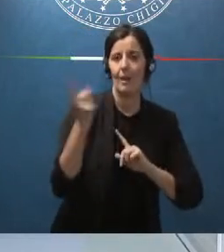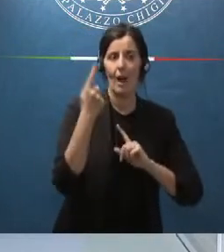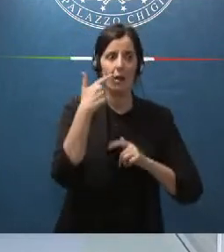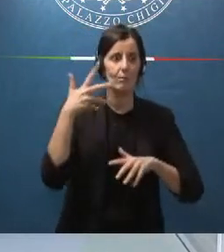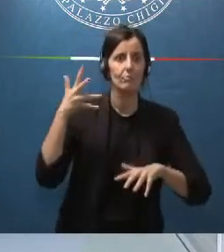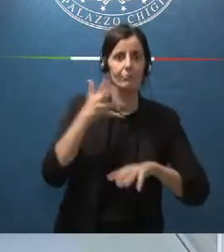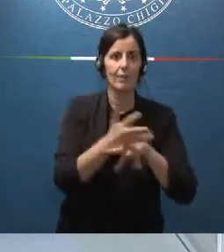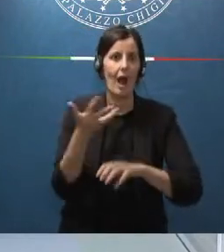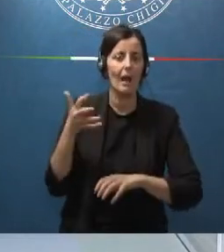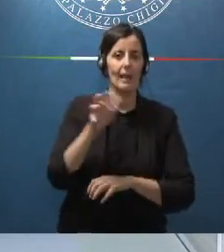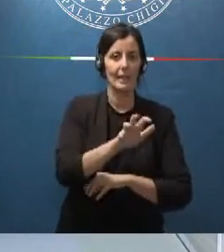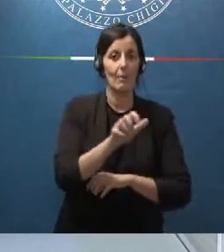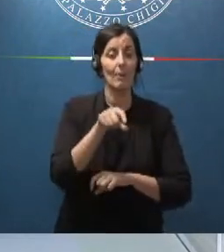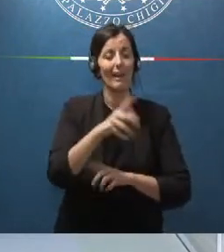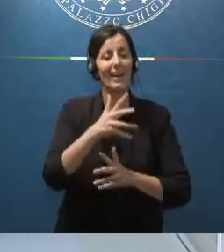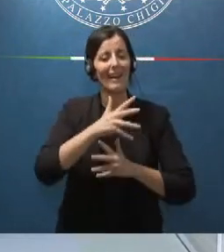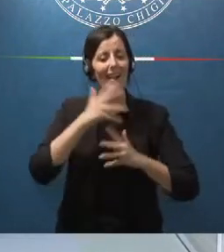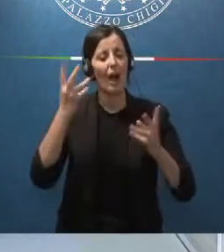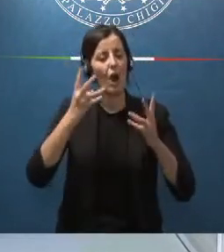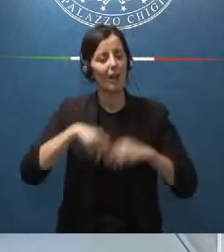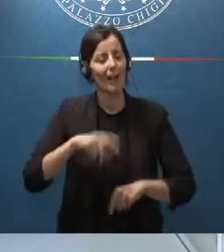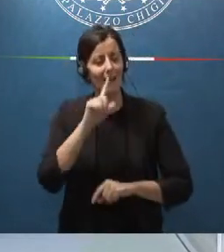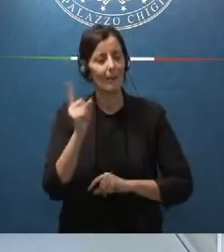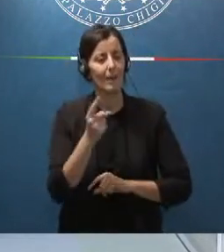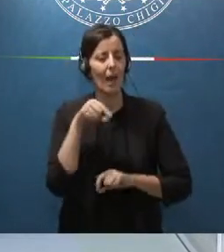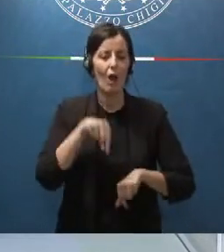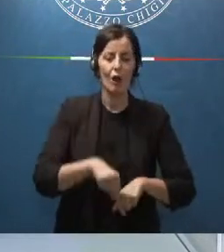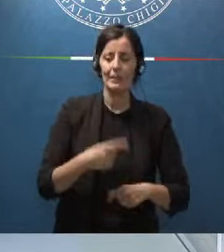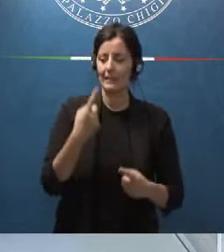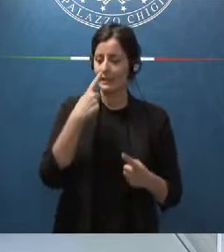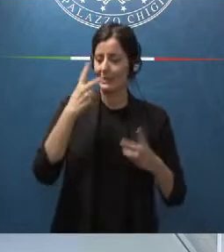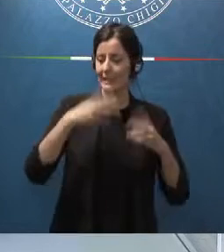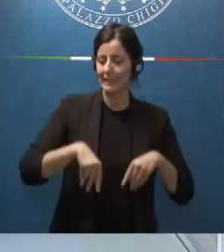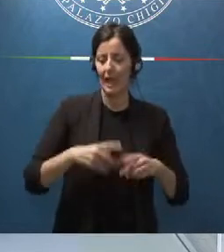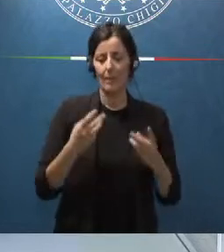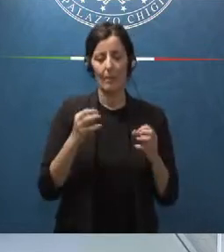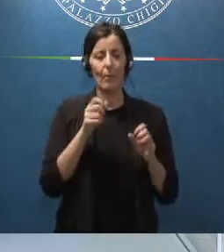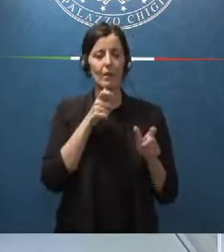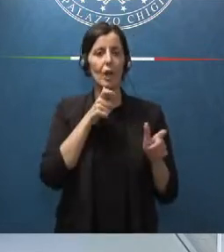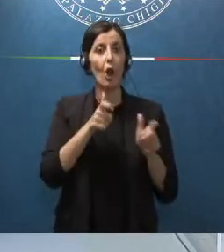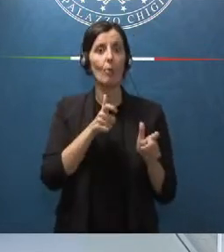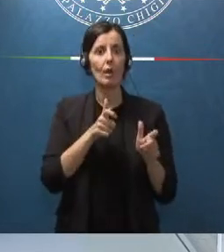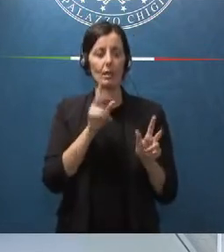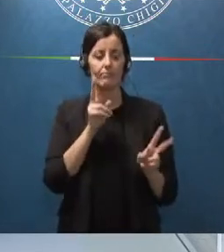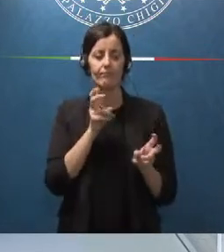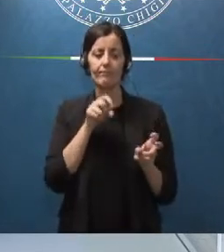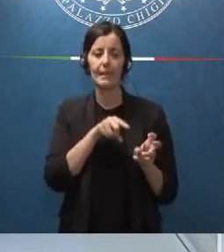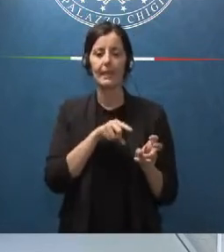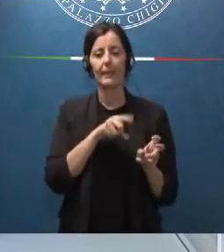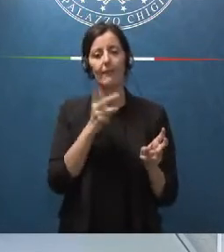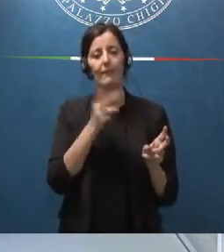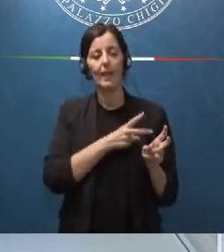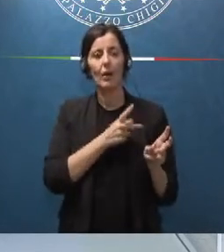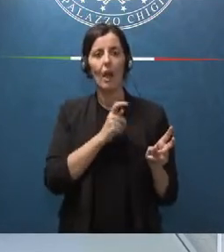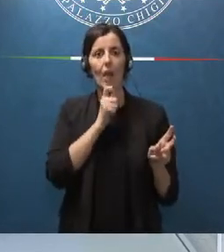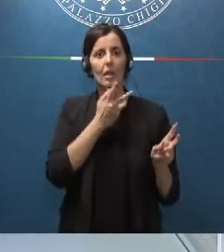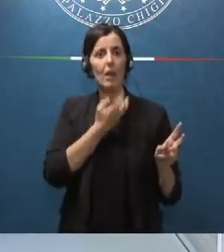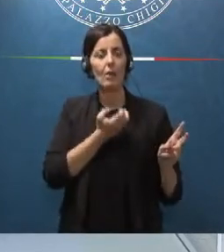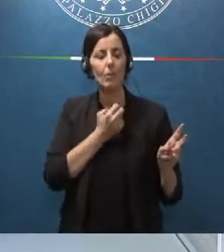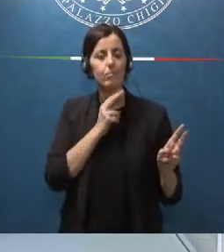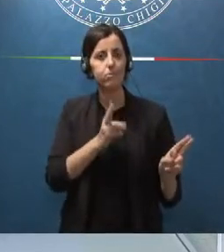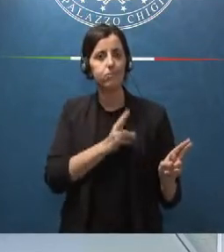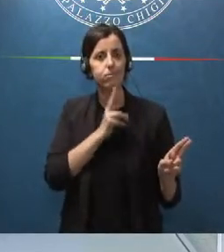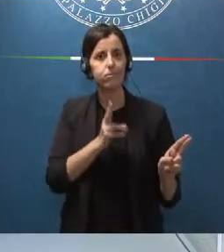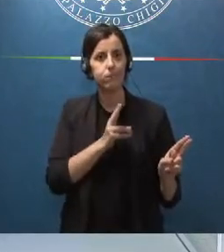grandi organizzazioni criminali oggi sfruttano sistemi di comunicazione che non sono intercettabili